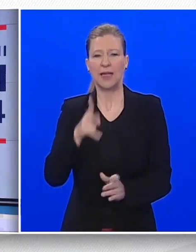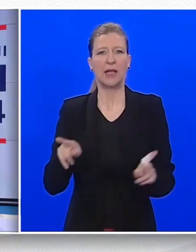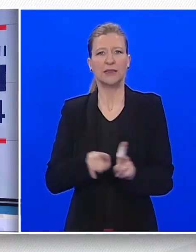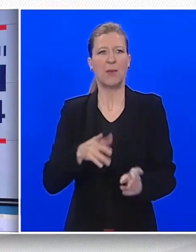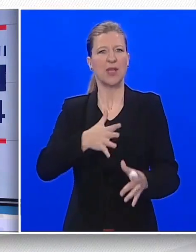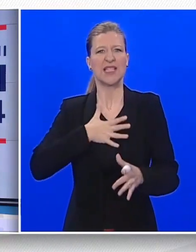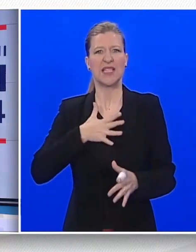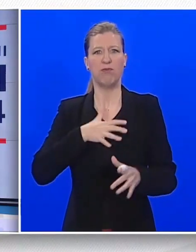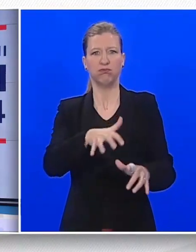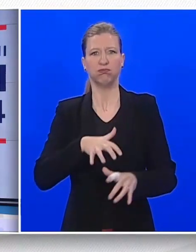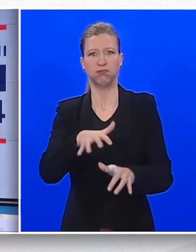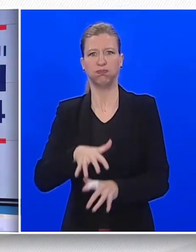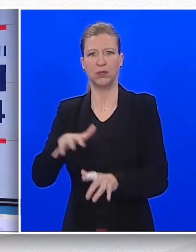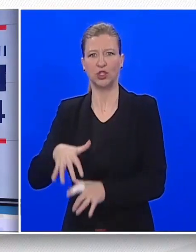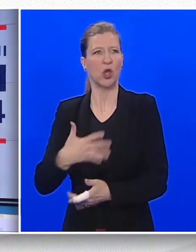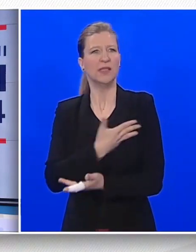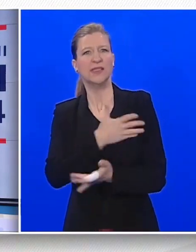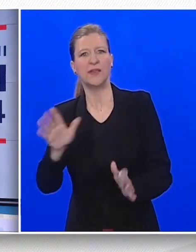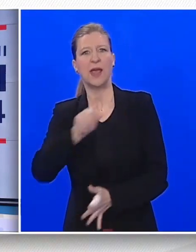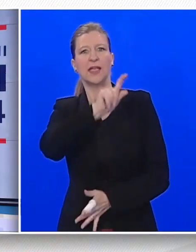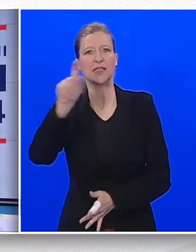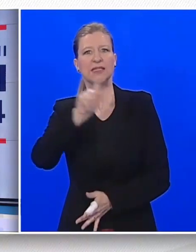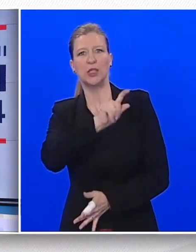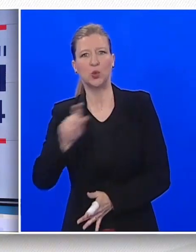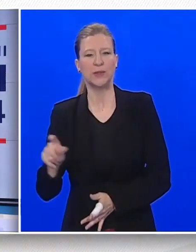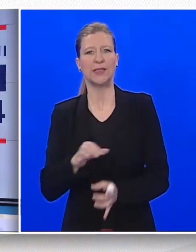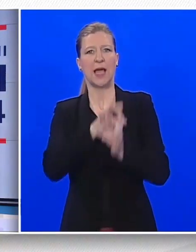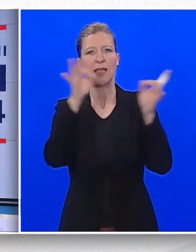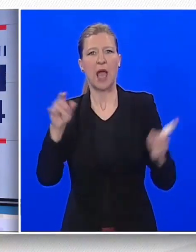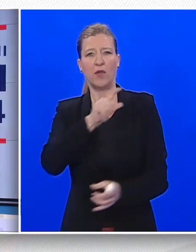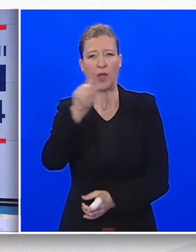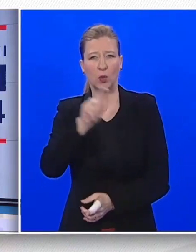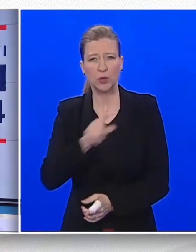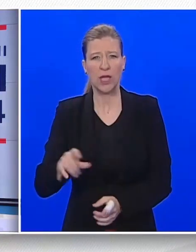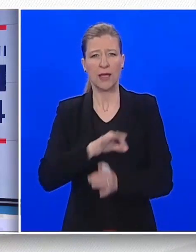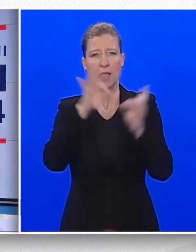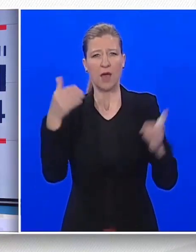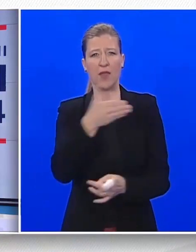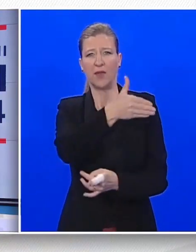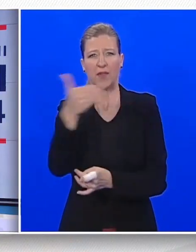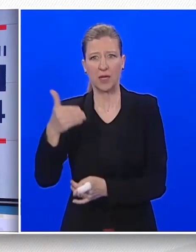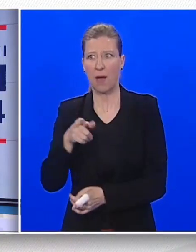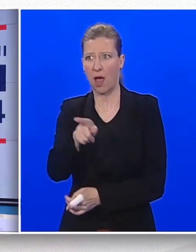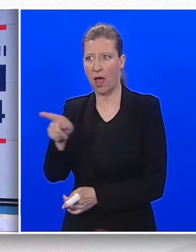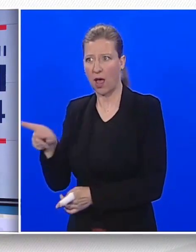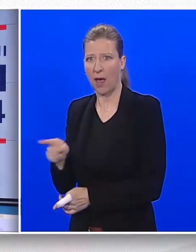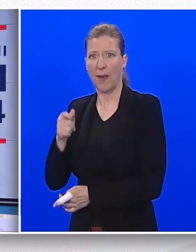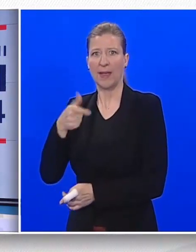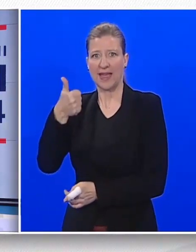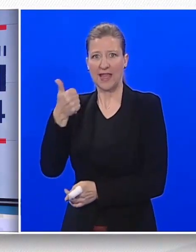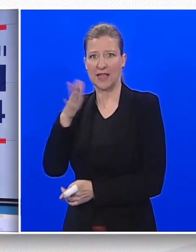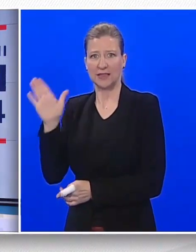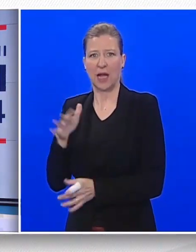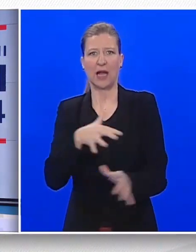svih institucija, svih javnih ustanova, javnih poduzeća od strane pripadnika jedne političke